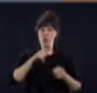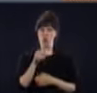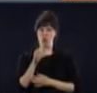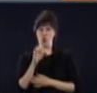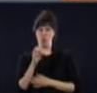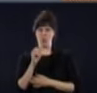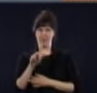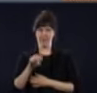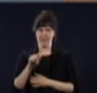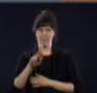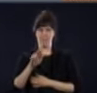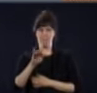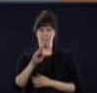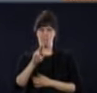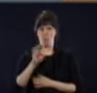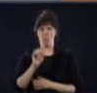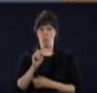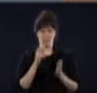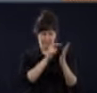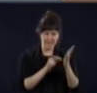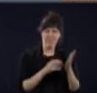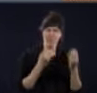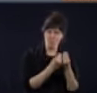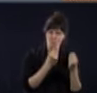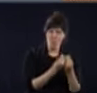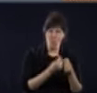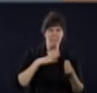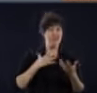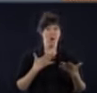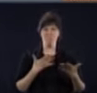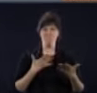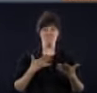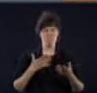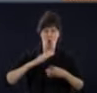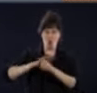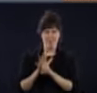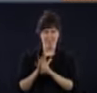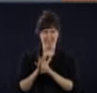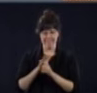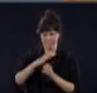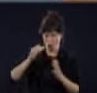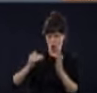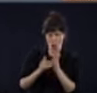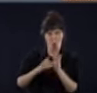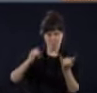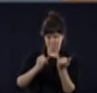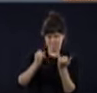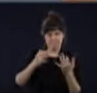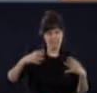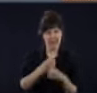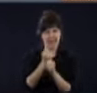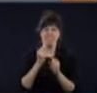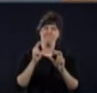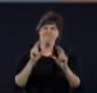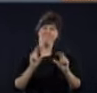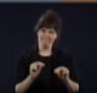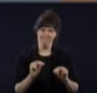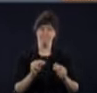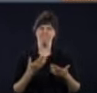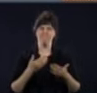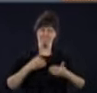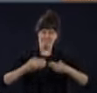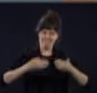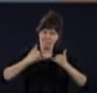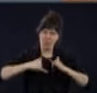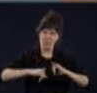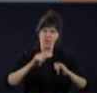stabiliser davantage nos établissements, nos CHSLD. Et c'est ce qu'on est en train de faire. Au niveau du